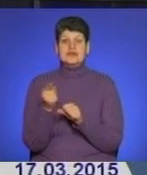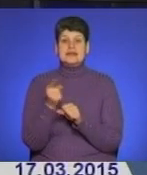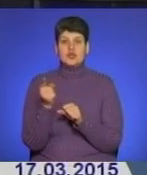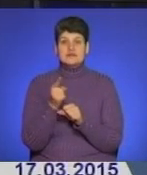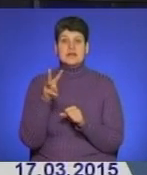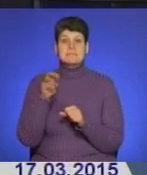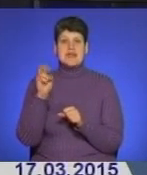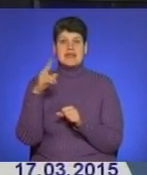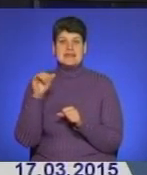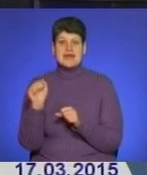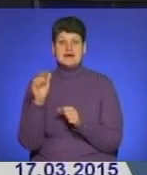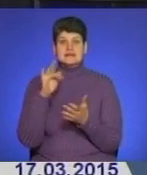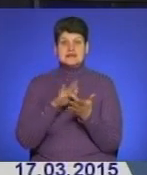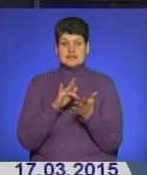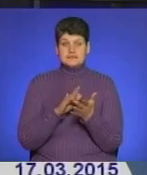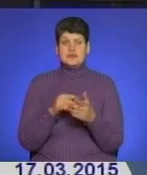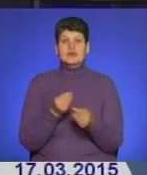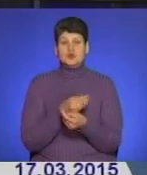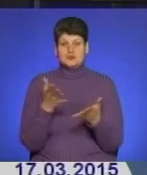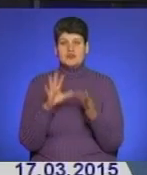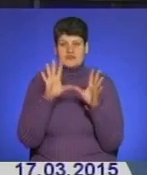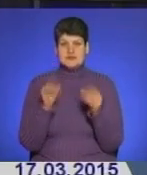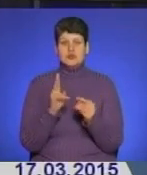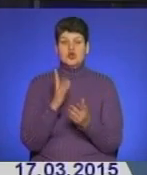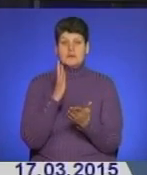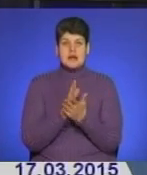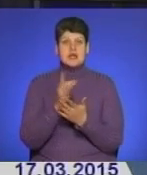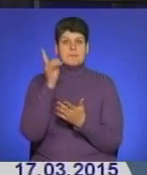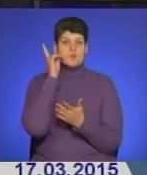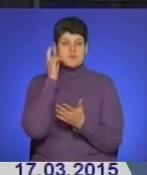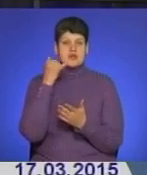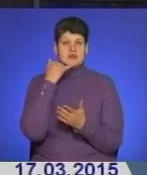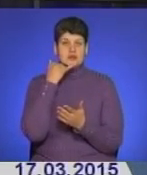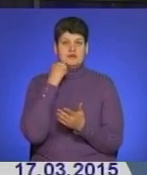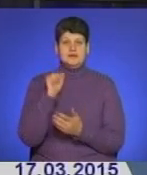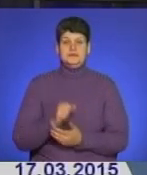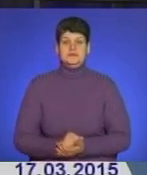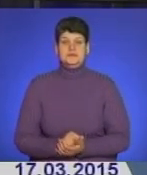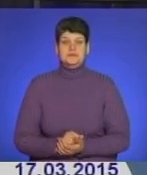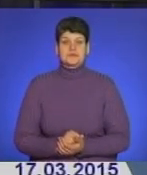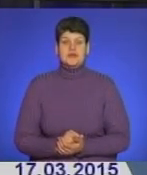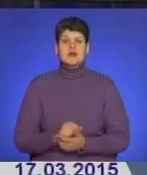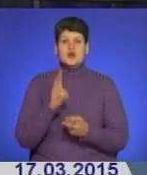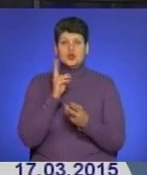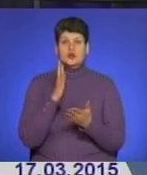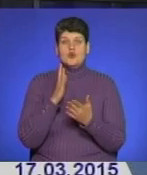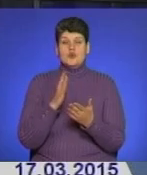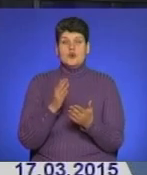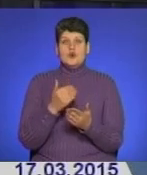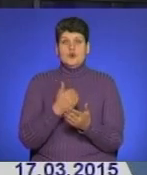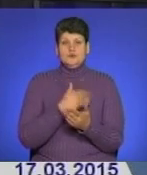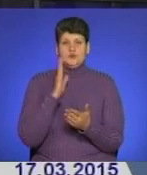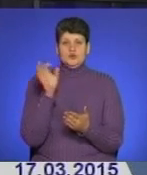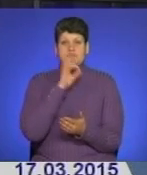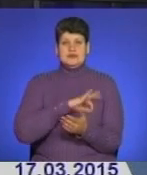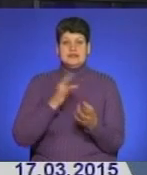медіа-центр. Доступний він для усіх користувачів мобільних телефонів на системі Android. Для того, щоб стати користувачем, достатньо